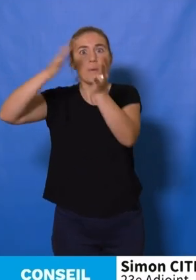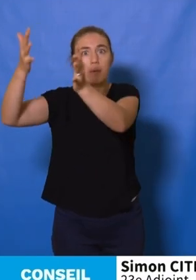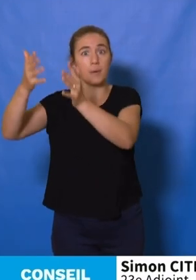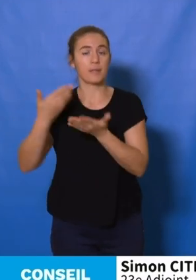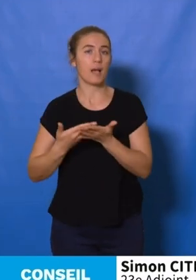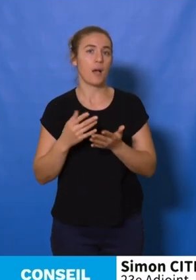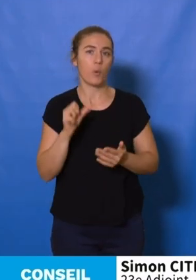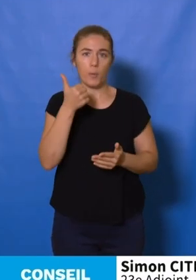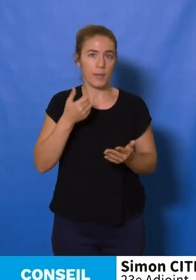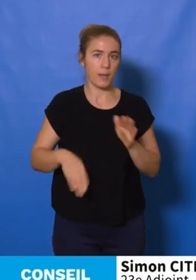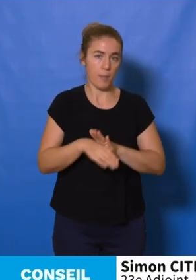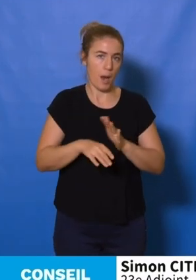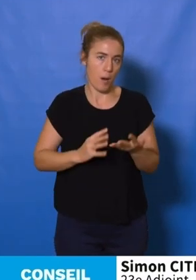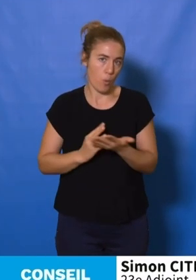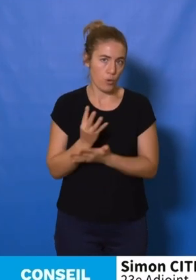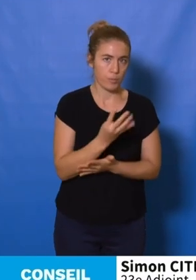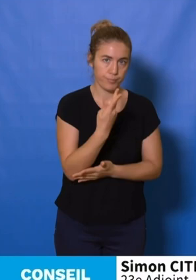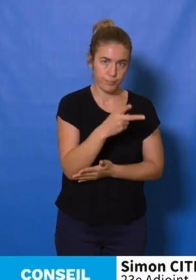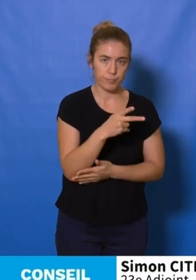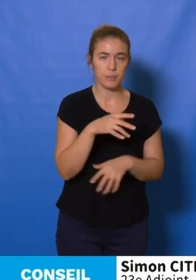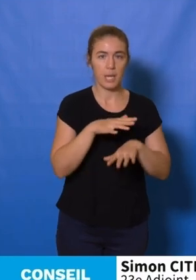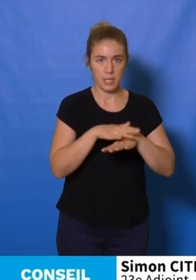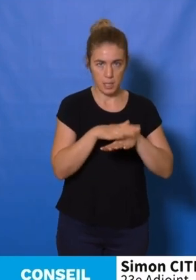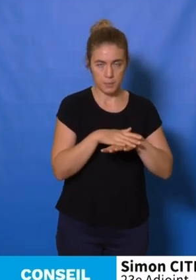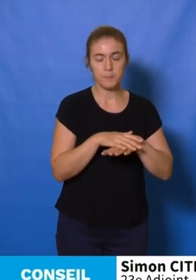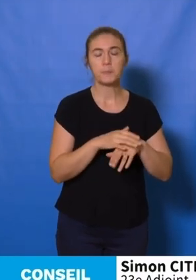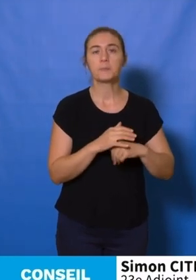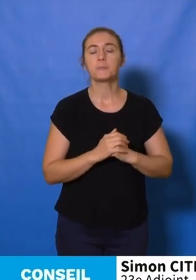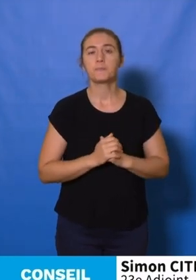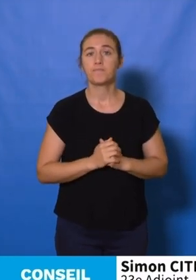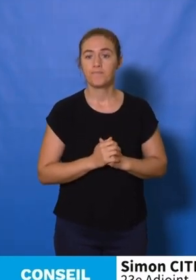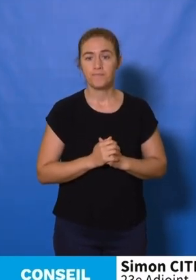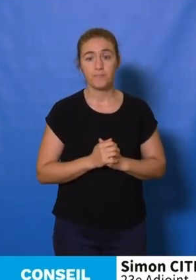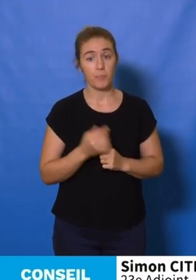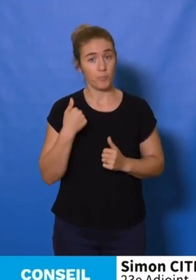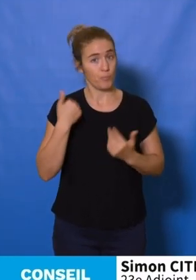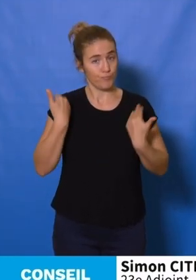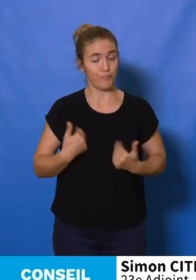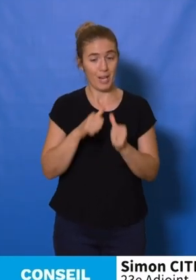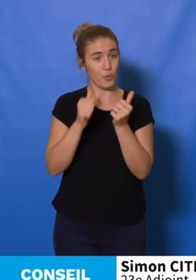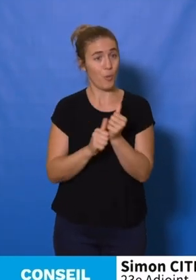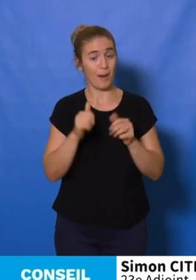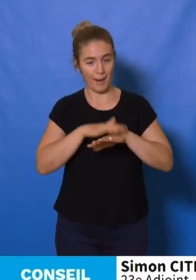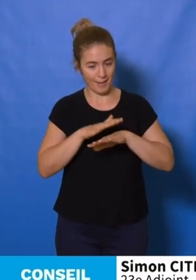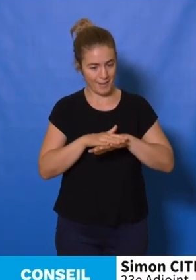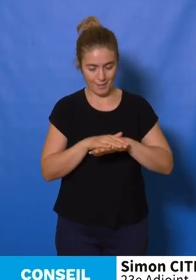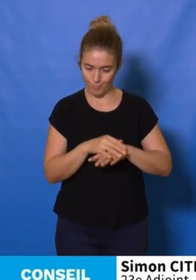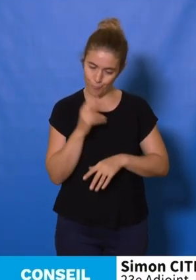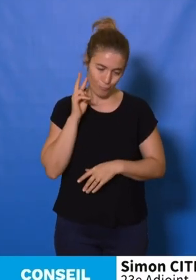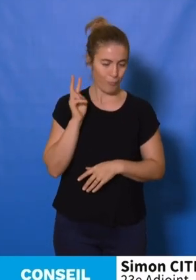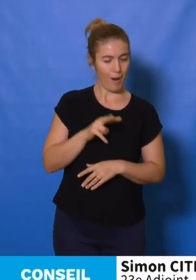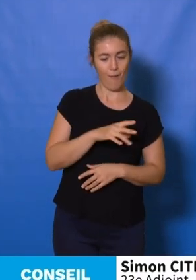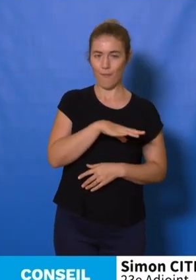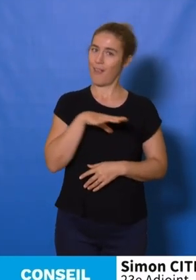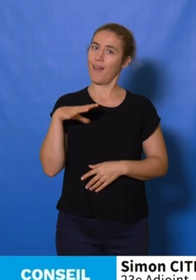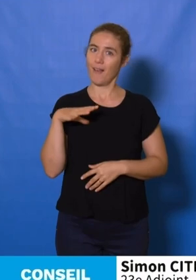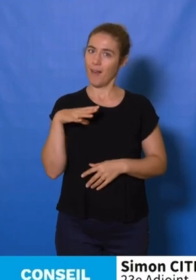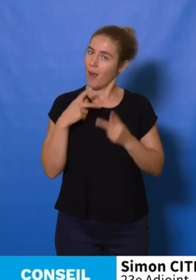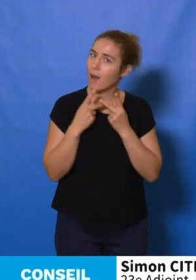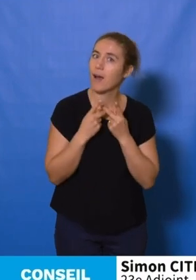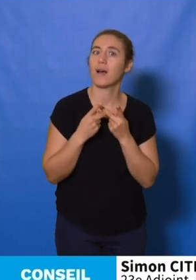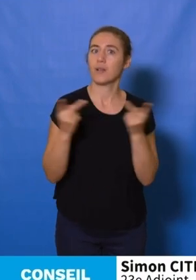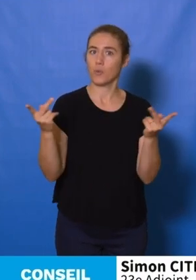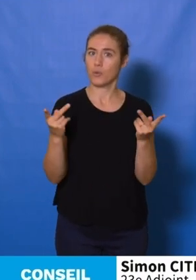urbain Botière-Pinssec. C'est donc avec une grande fierté, qu'en tant qu'adjoint de quartier, aujourd'hui nous lançons officiellement